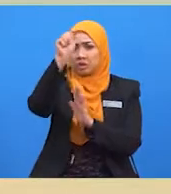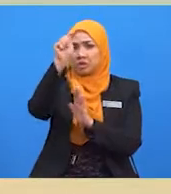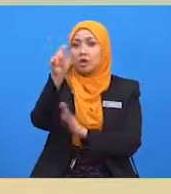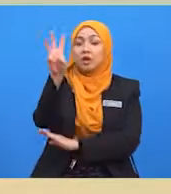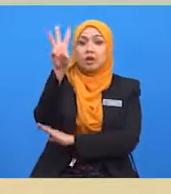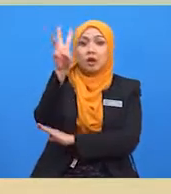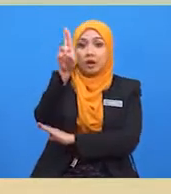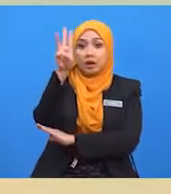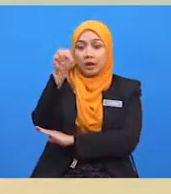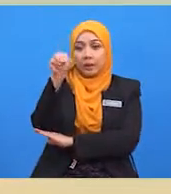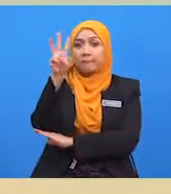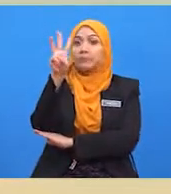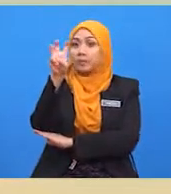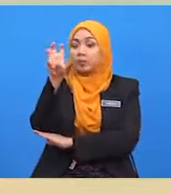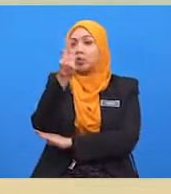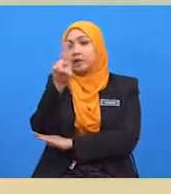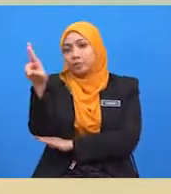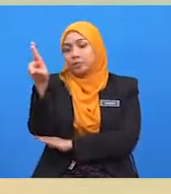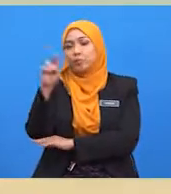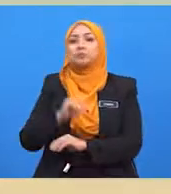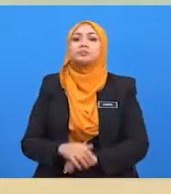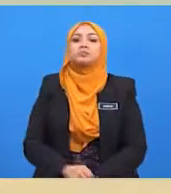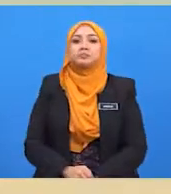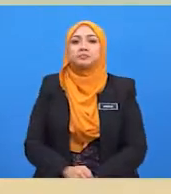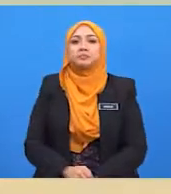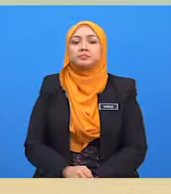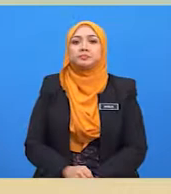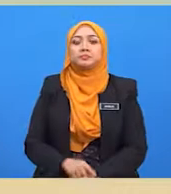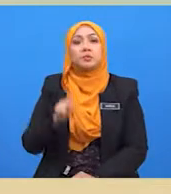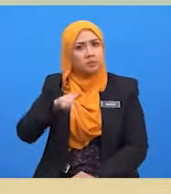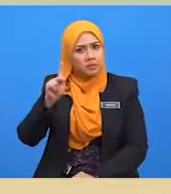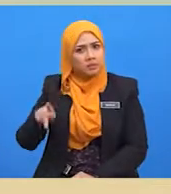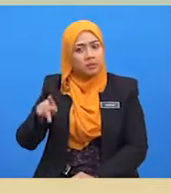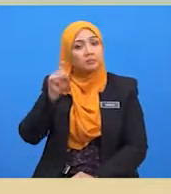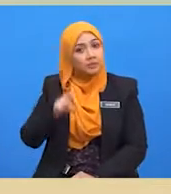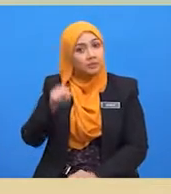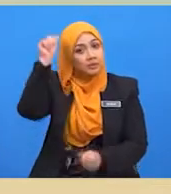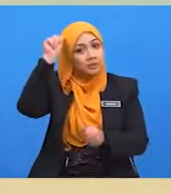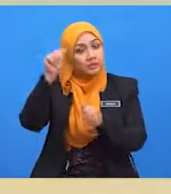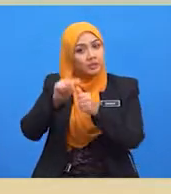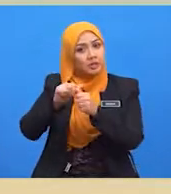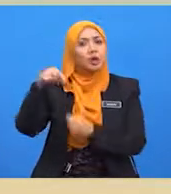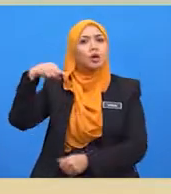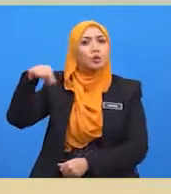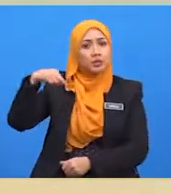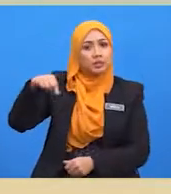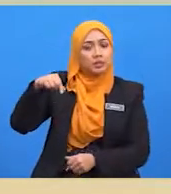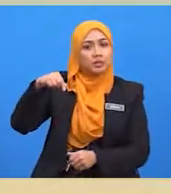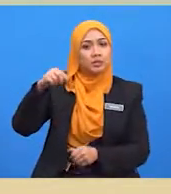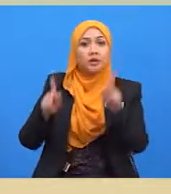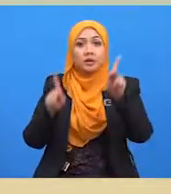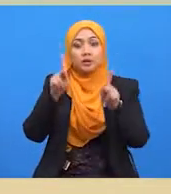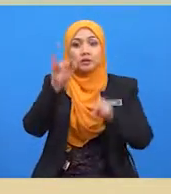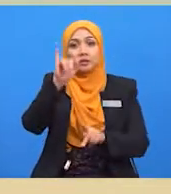,000. Kualiti kereta yang dikeluarkan oleh negara A dan negara B adalah sama